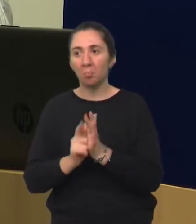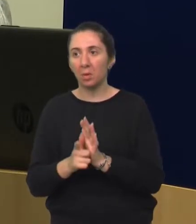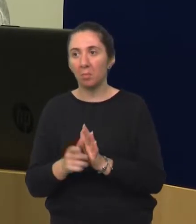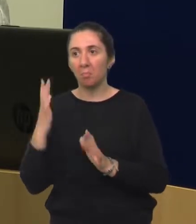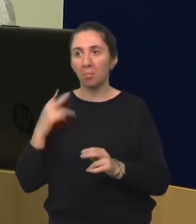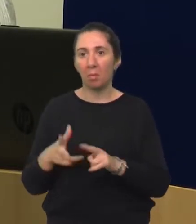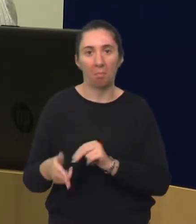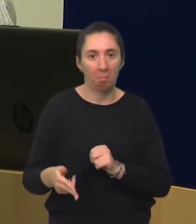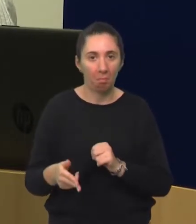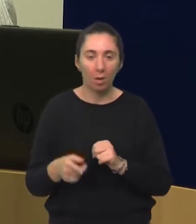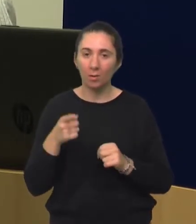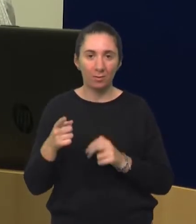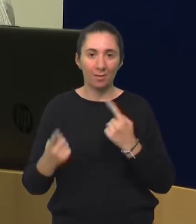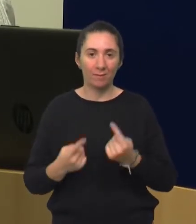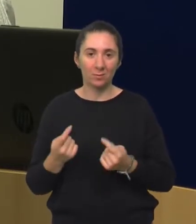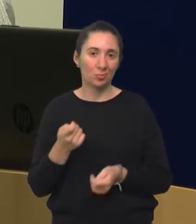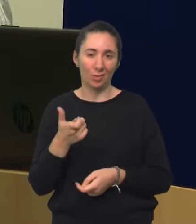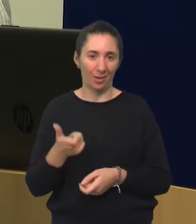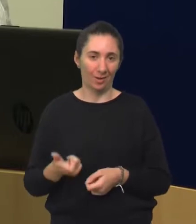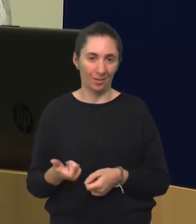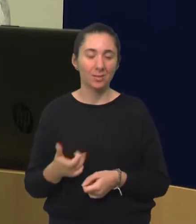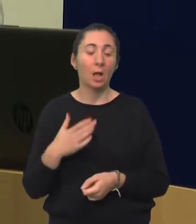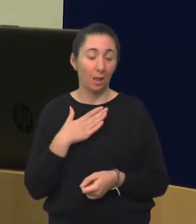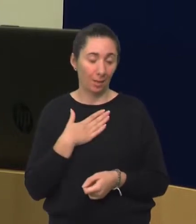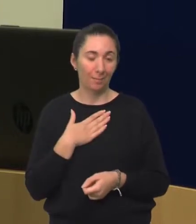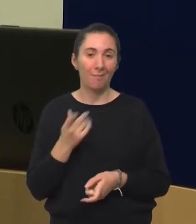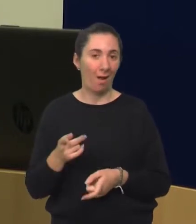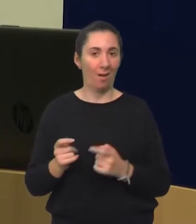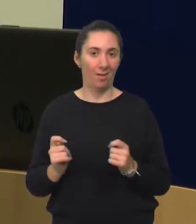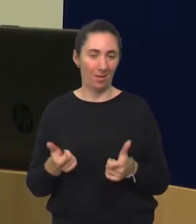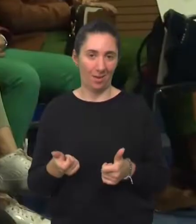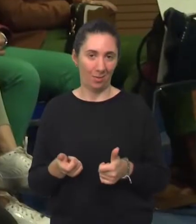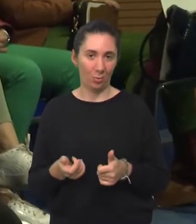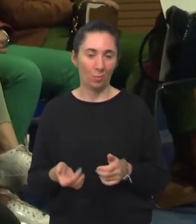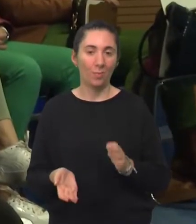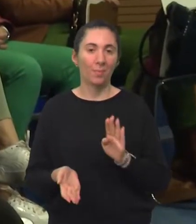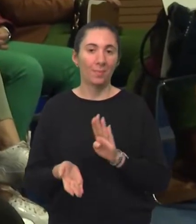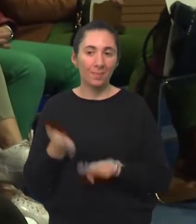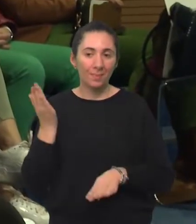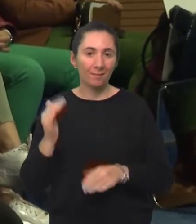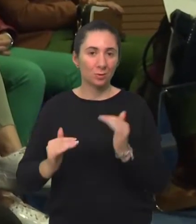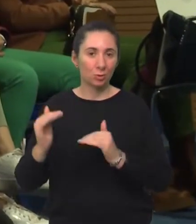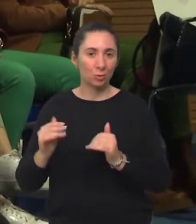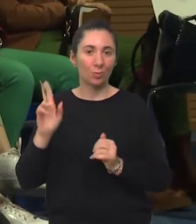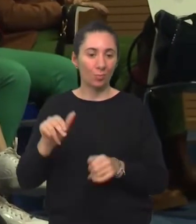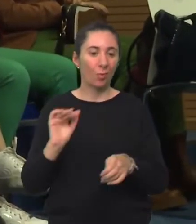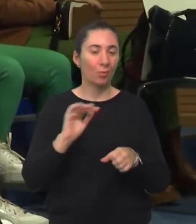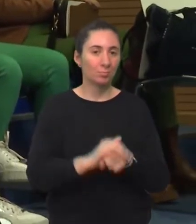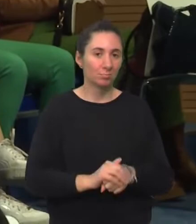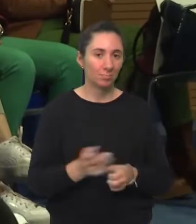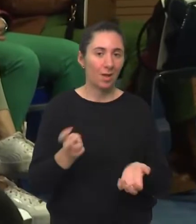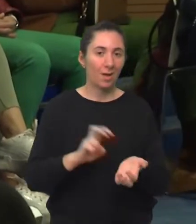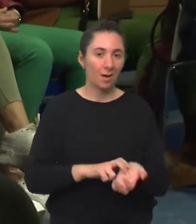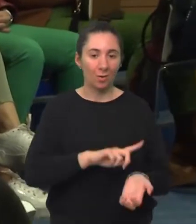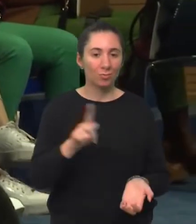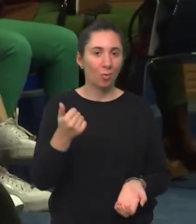dogodio rez, takve situacije su zapravo prilično rijetke, ima ih, ali su rijetke, najčešće se određeno odstupanja već mogu vidjeti upravo u tom